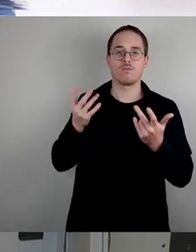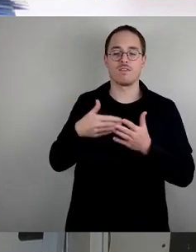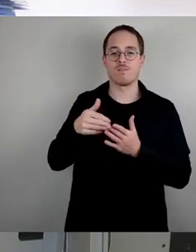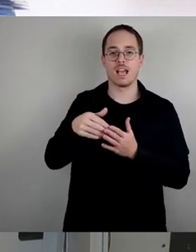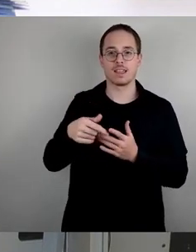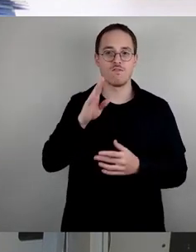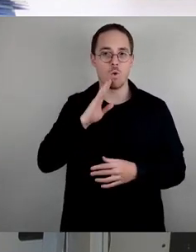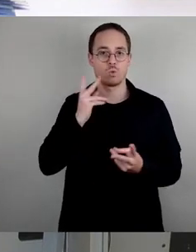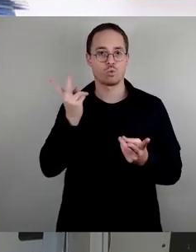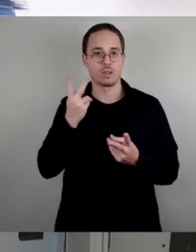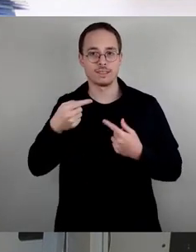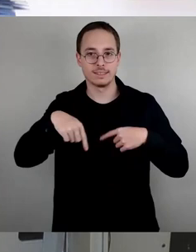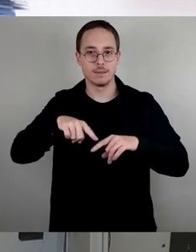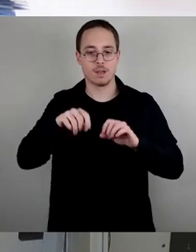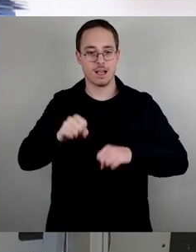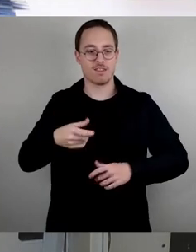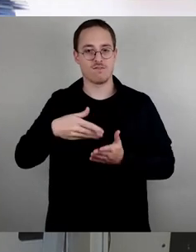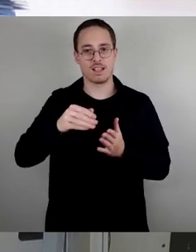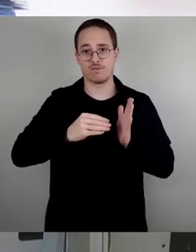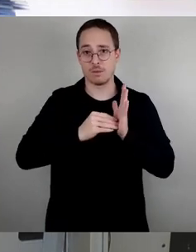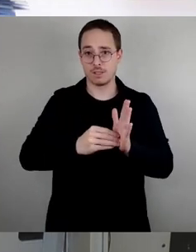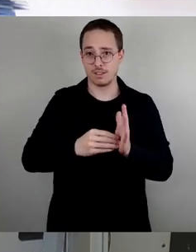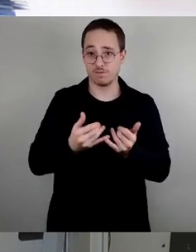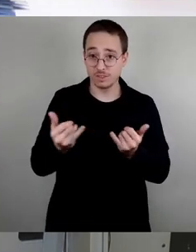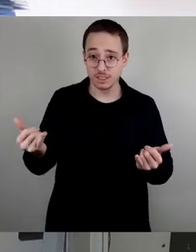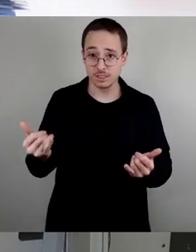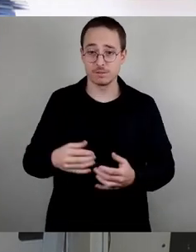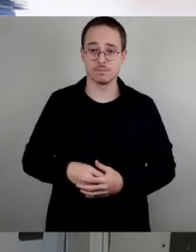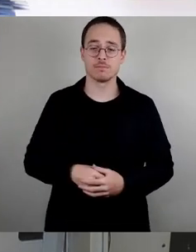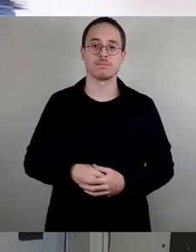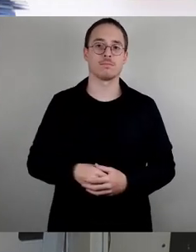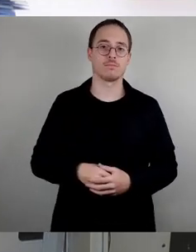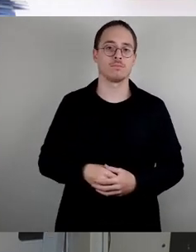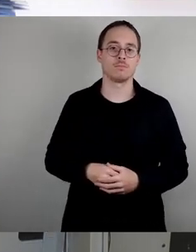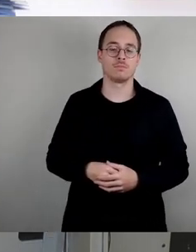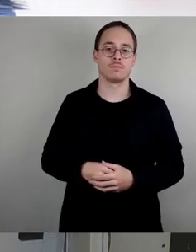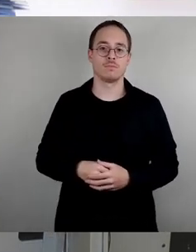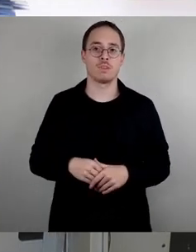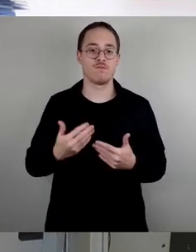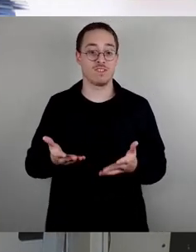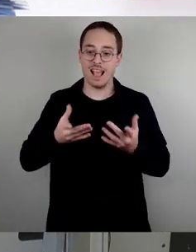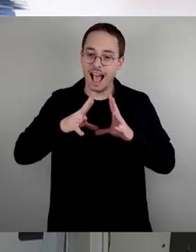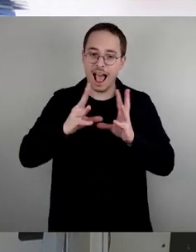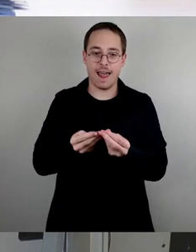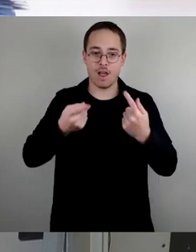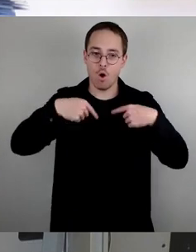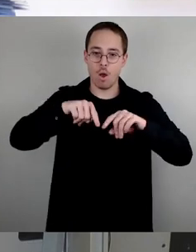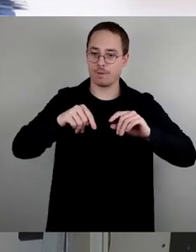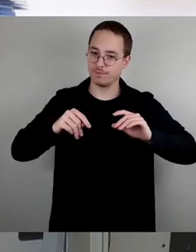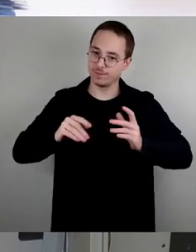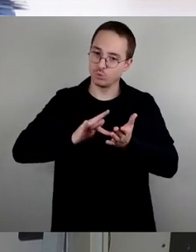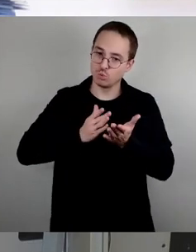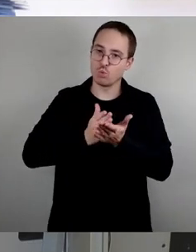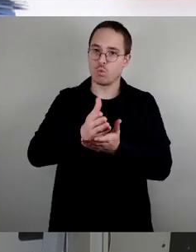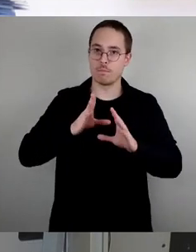Airbnb sind eine Chance für unterschiedliche Wohnformen und die konsequente Nutzung aller verfügbaren Räumlichkeiten. Diese sollten wir als Stadt fördern,